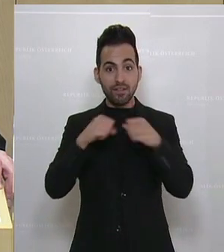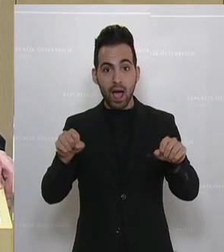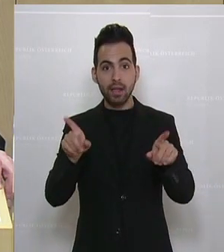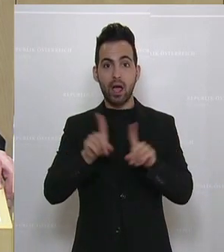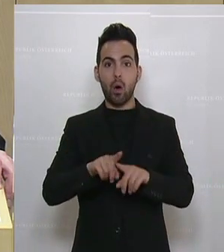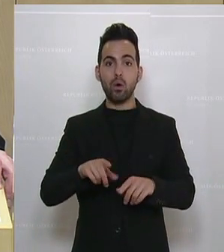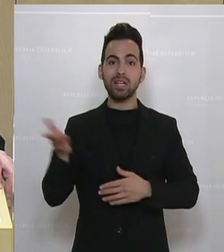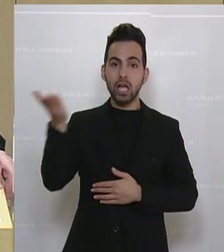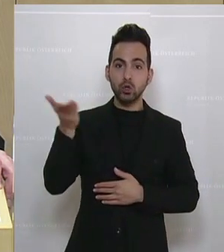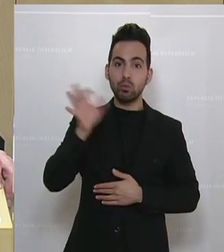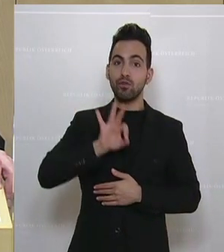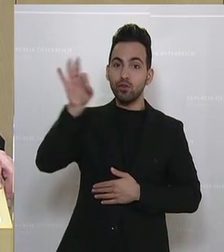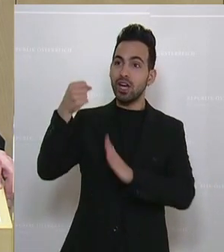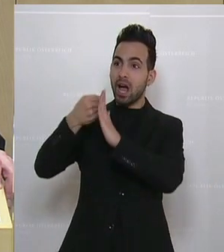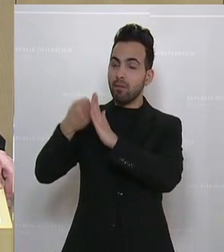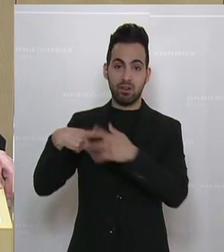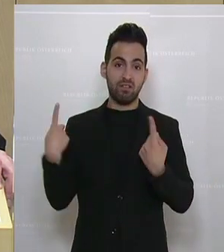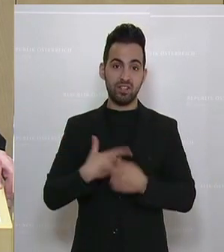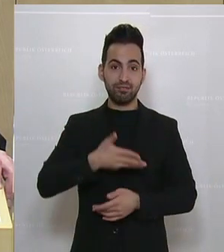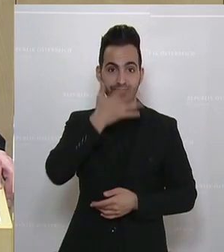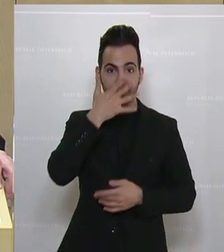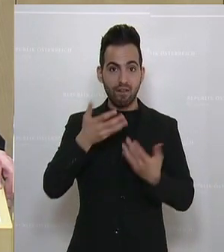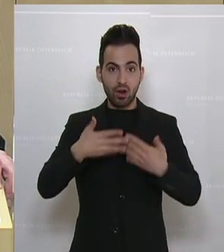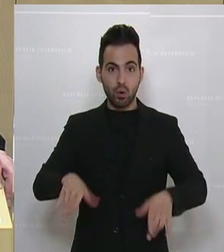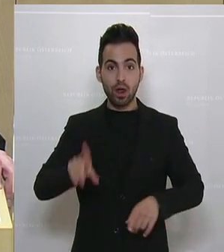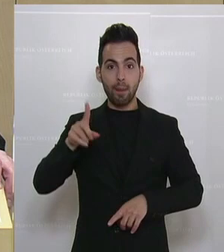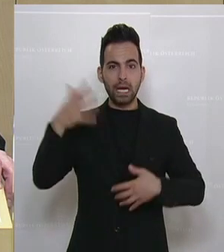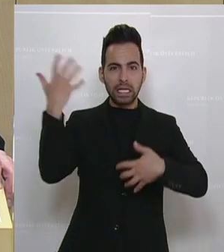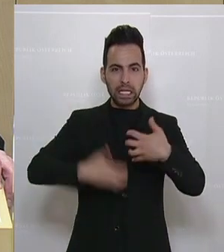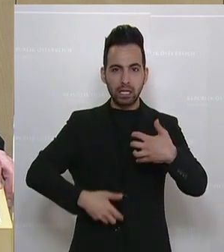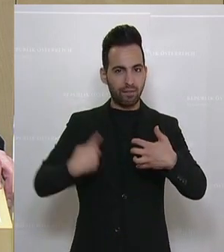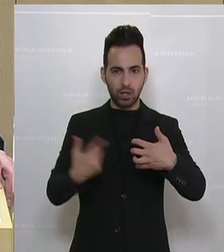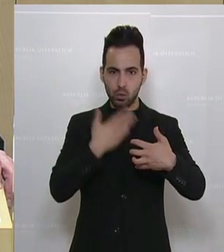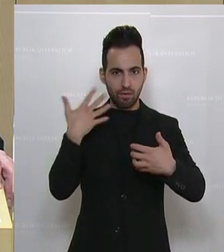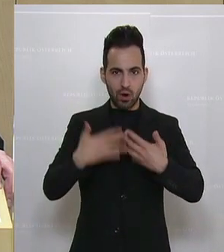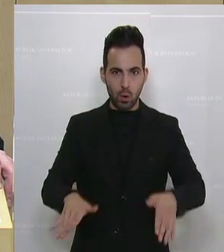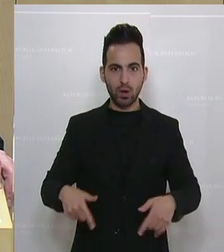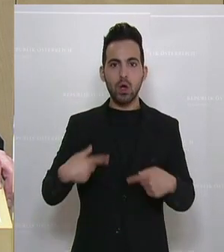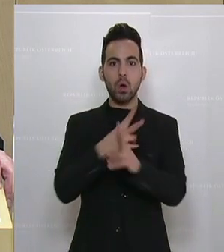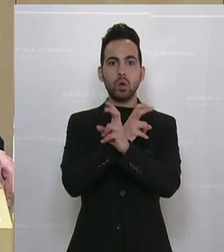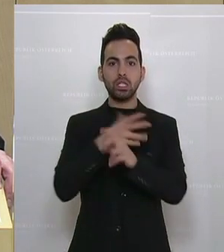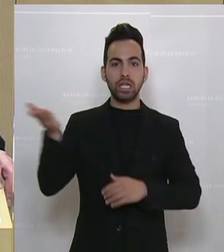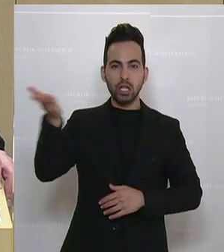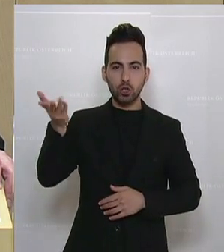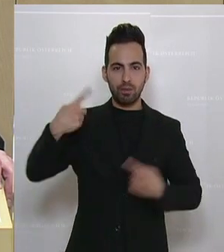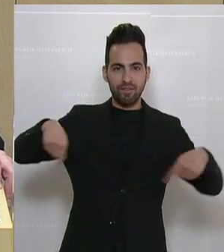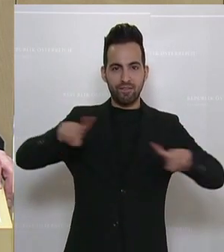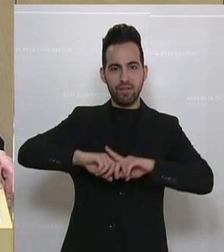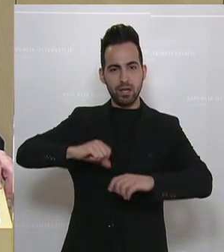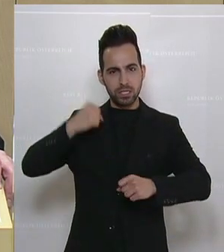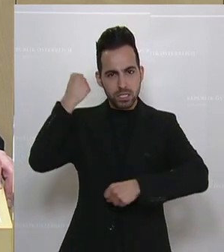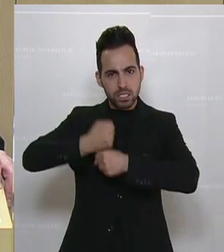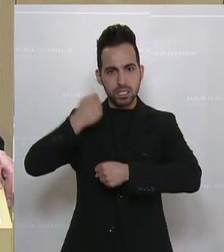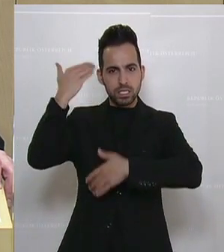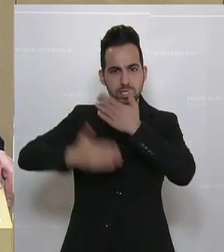Kampf für die Gastronomie verloren, aber noch nicht den Krieg. Wir werden auch weiterhin für die österreichische Gastronomie kämpfen. Ich